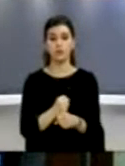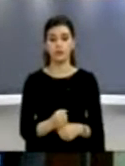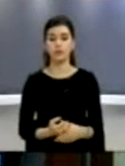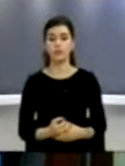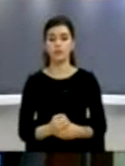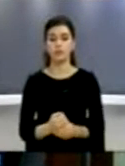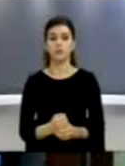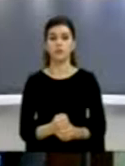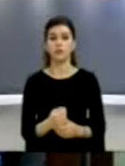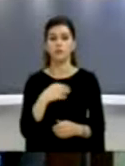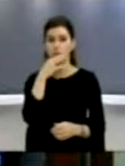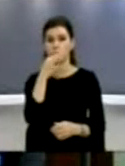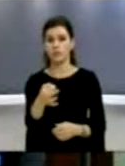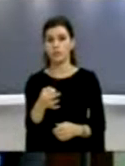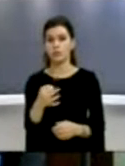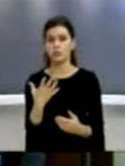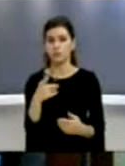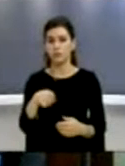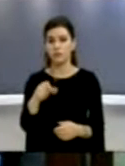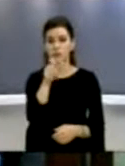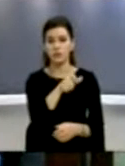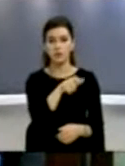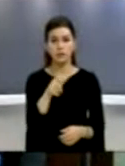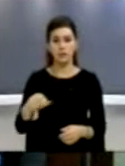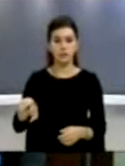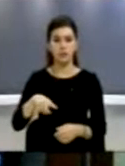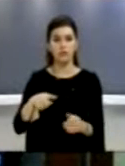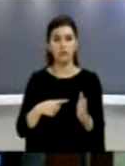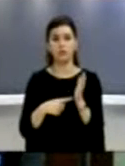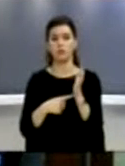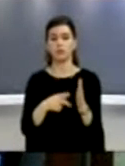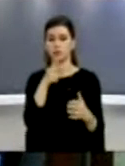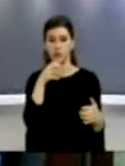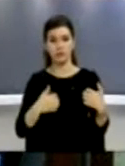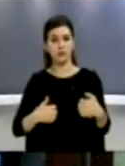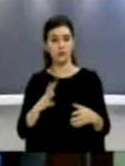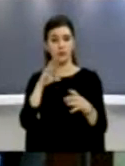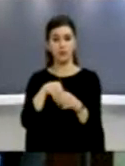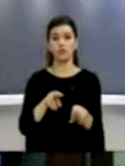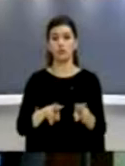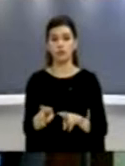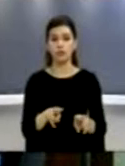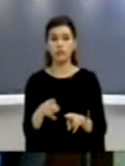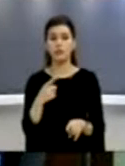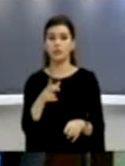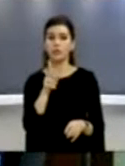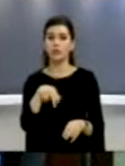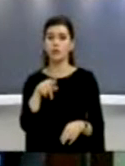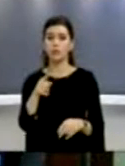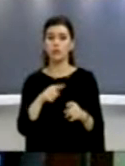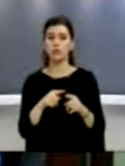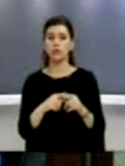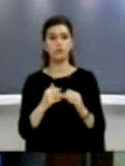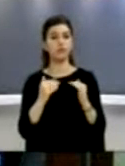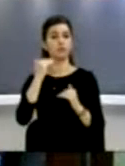ka një pykje se ku e meraj kandidat ose gjyçtar, kandidat për gjyçtar, certifikatën për reputacion të